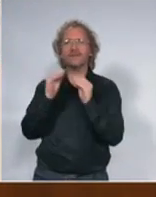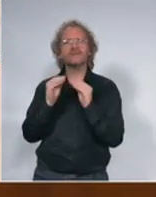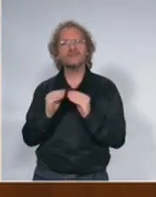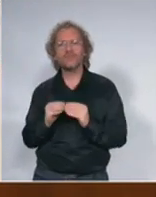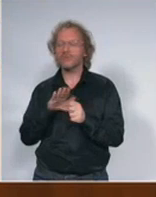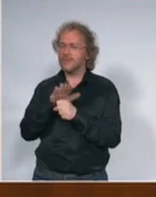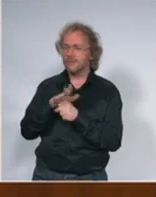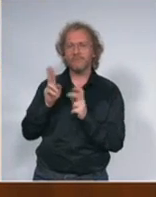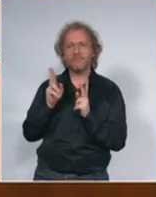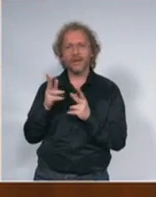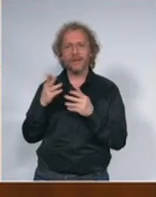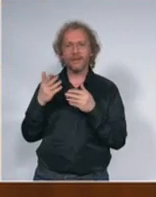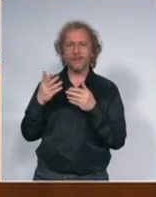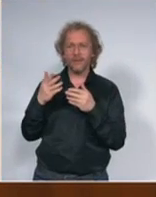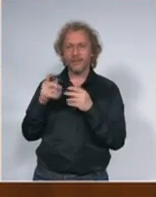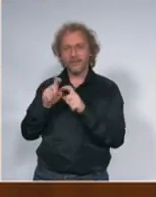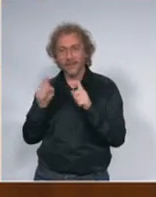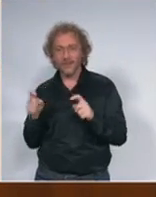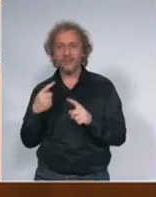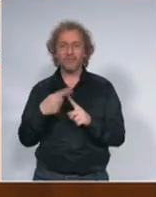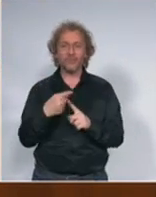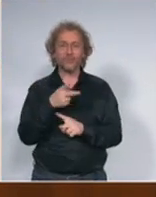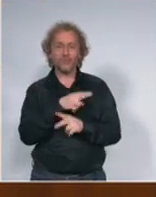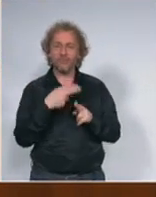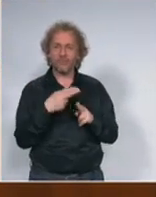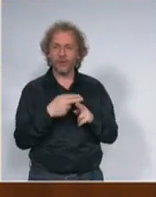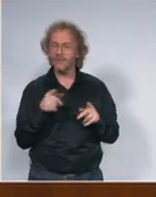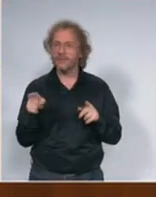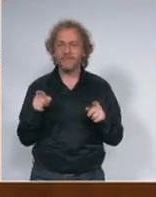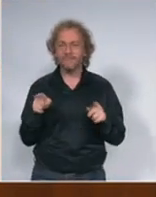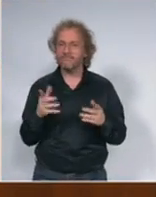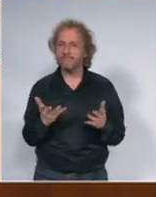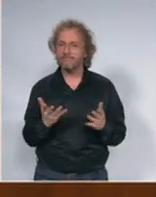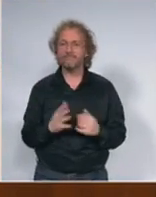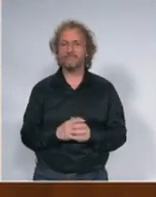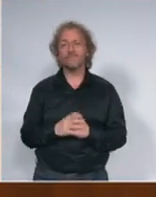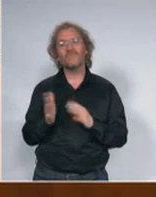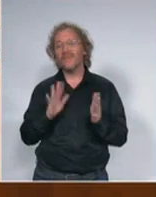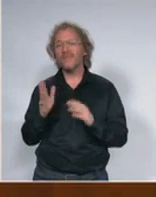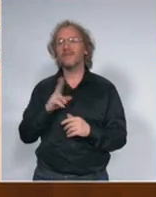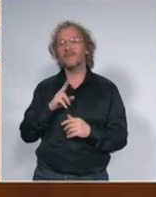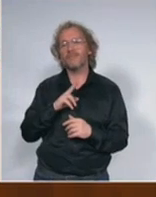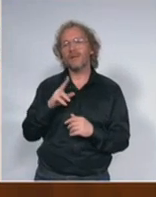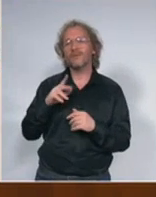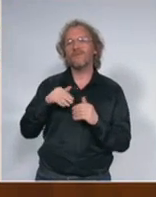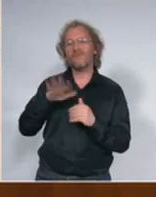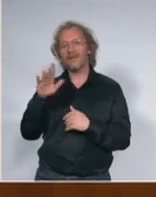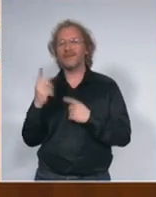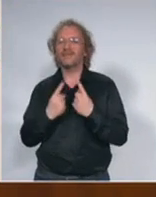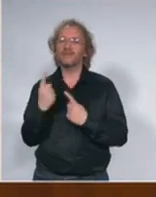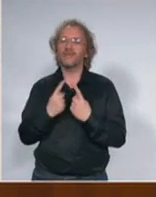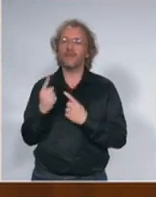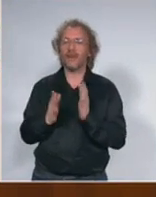zaraženih i da pretpostavimo da postoje neke vanredne okolnosti zbog kojih građani stariji od